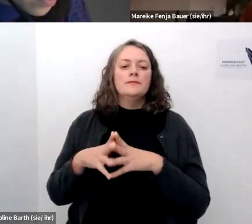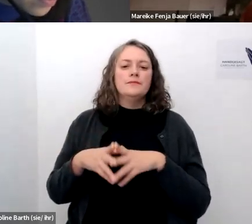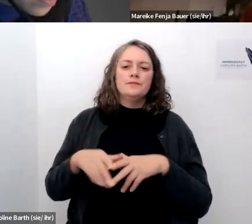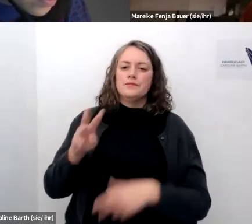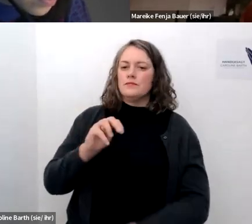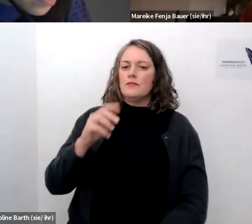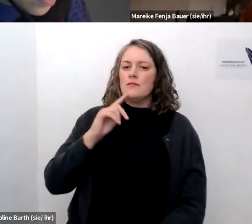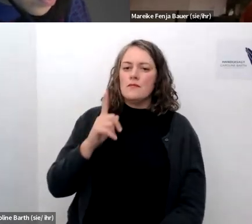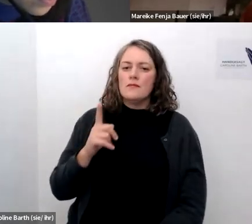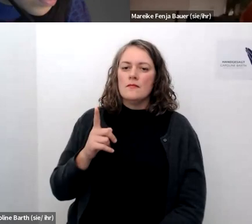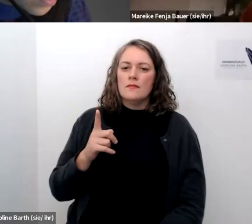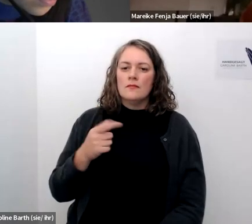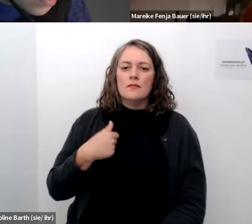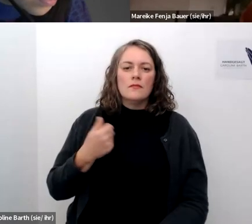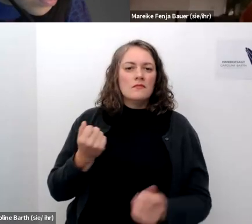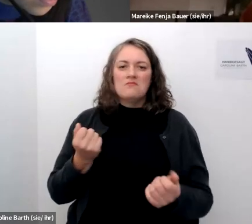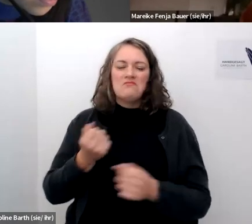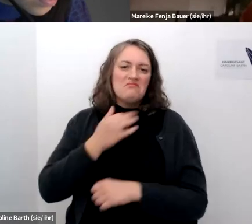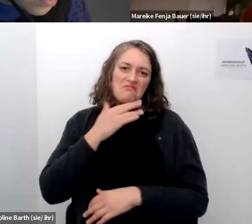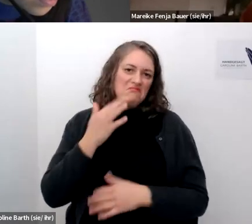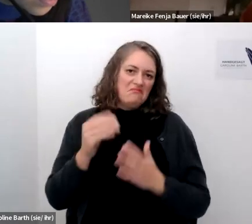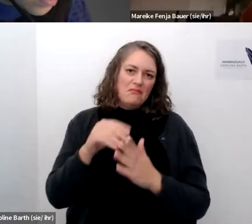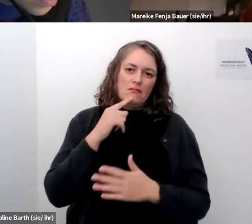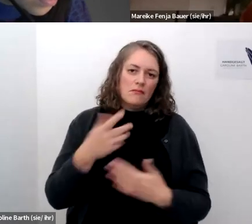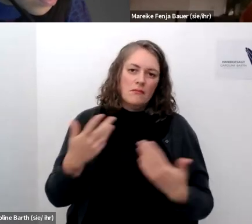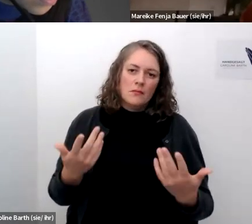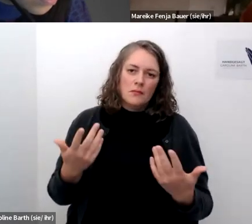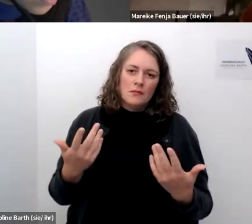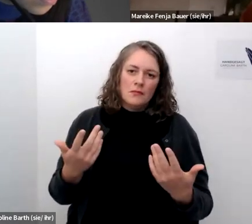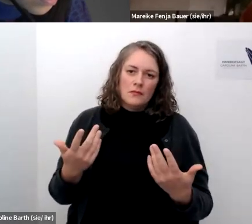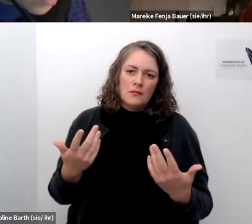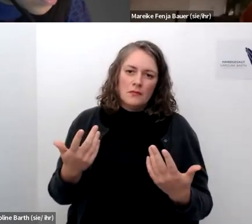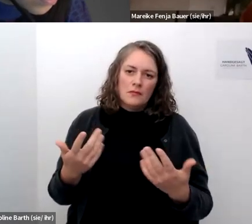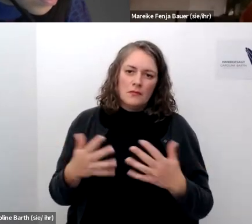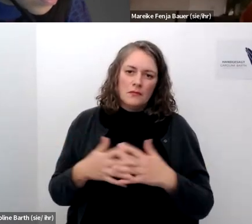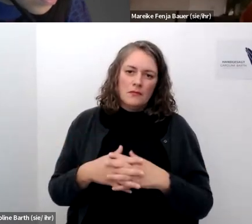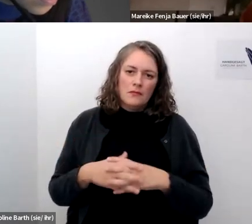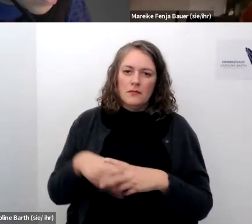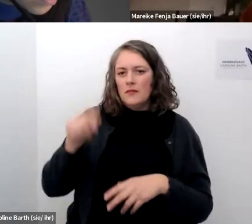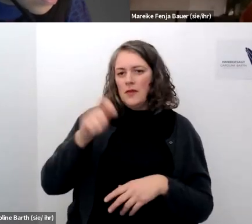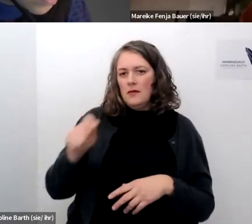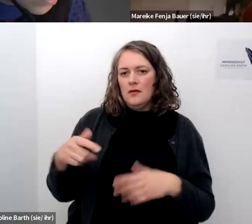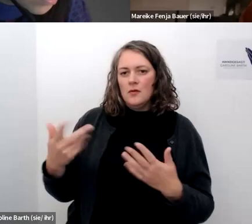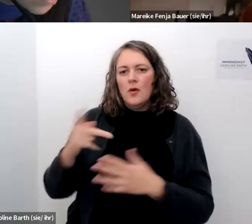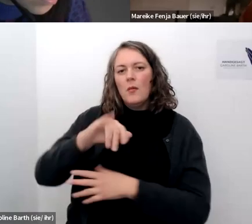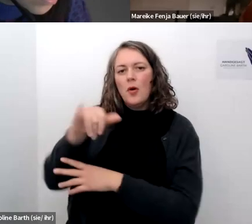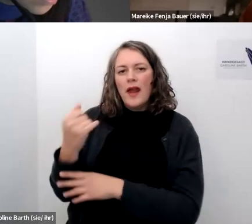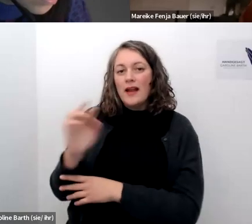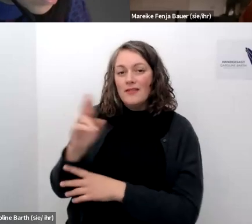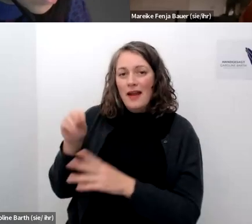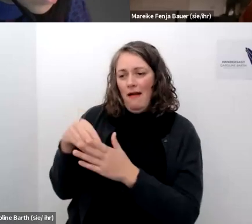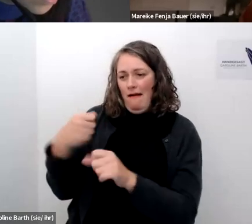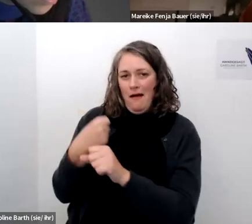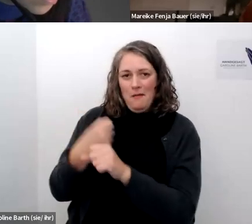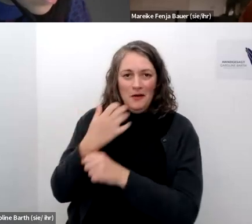ja ich glaube da kann ich auch einfach gar nicht so wahnsinnig viel sagen ich glaube da wissen die personen die dieses projekt machen vermutlich